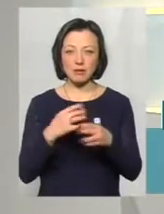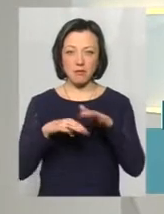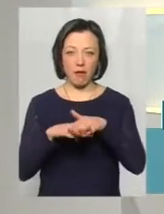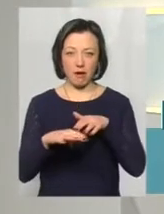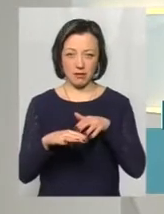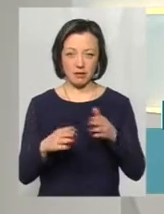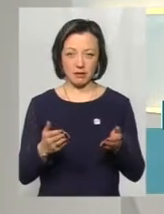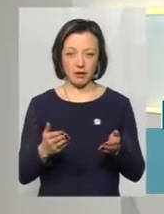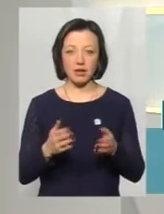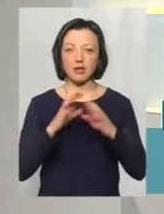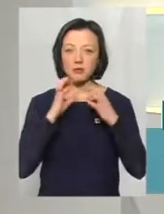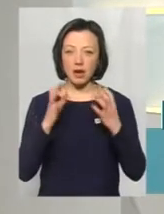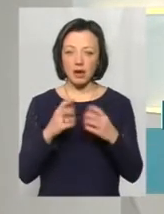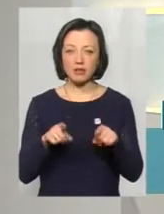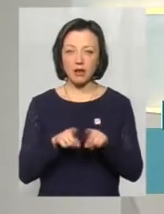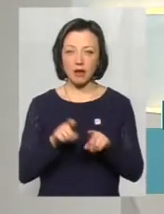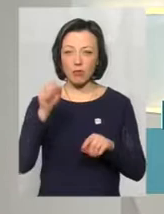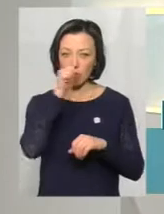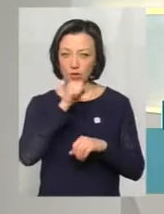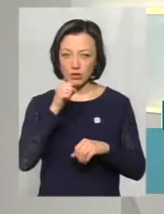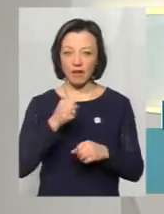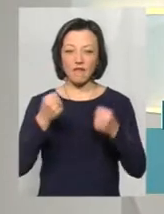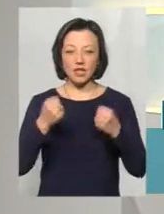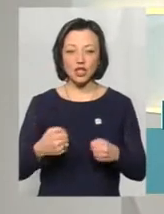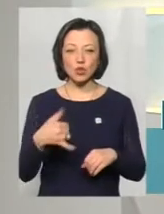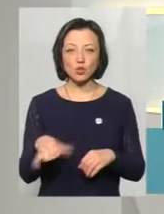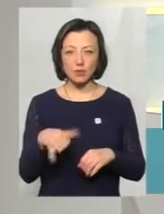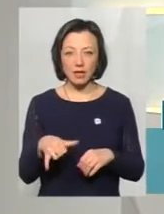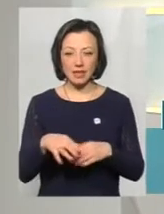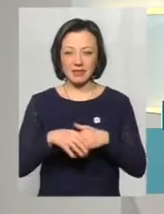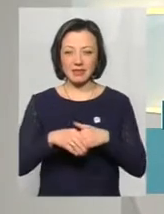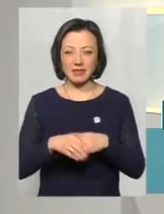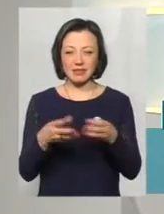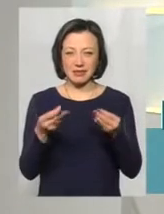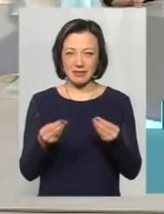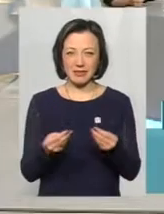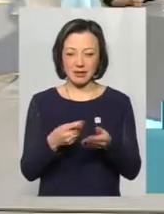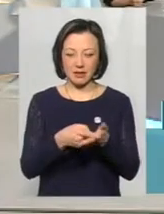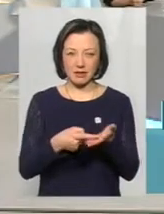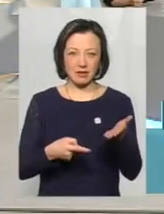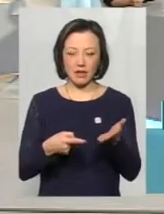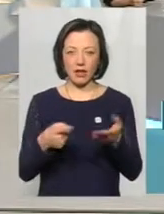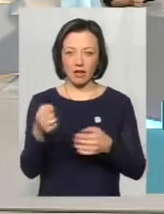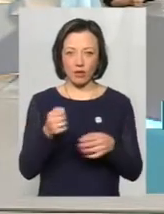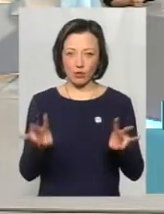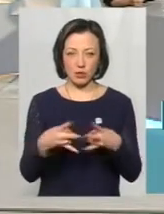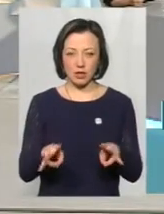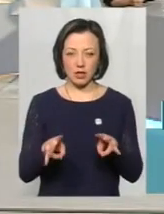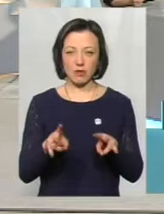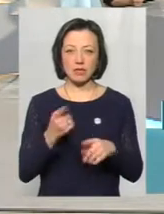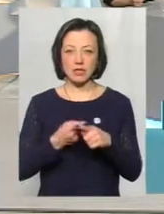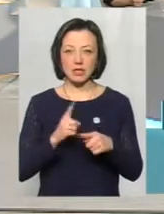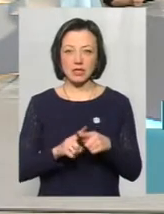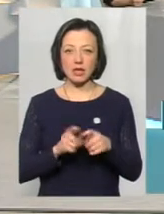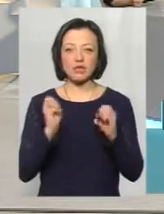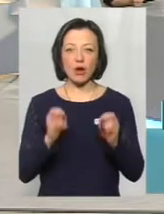от, зберігається в такий мороз важкі сумки, які перетискують пальці наші. Не носити, тому що це